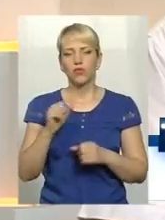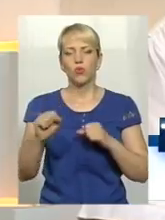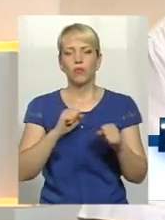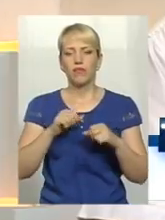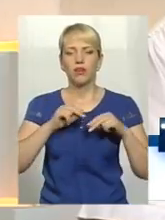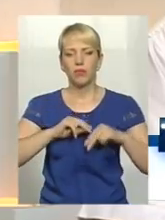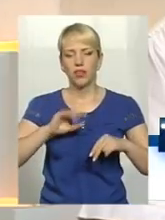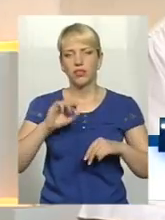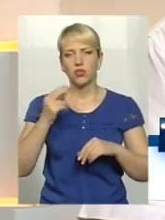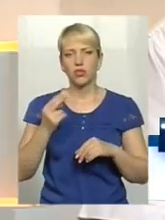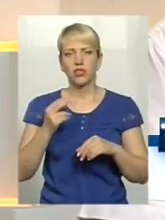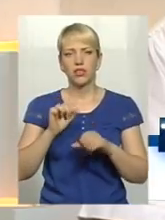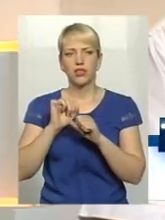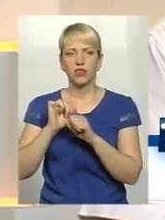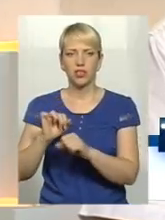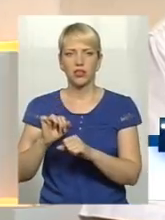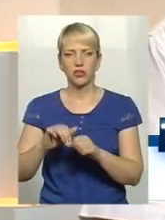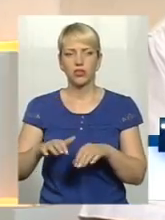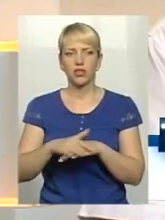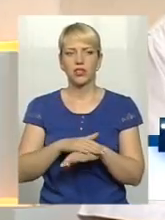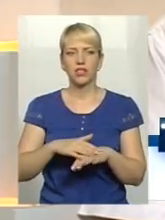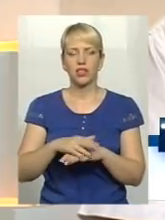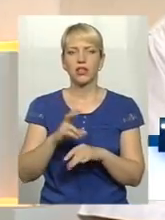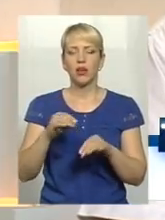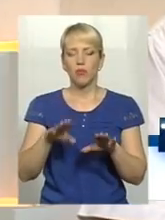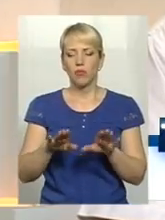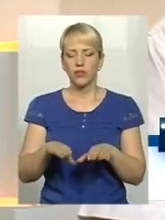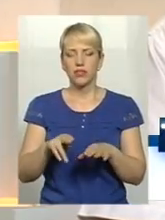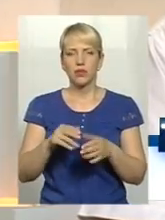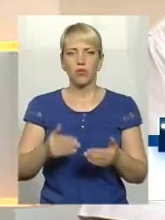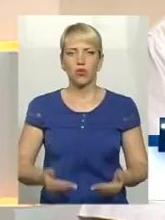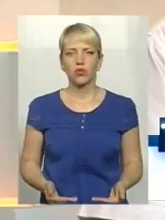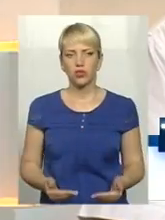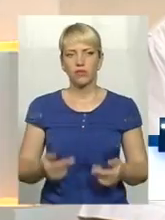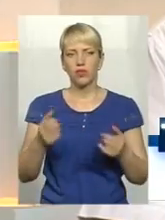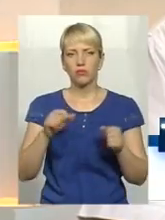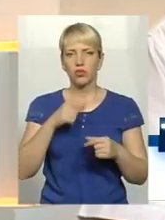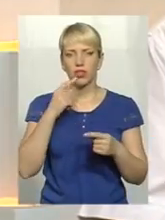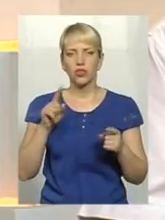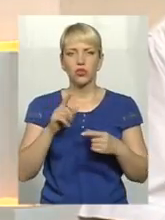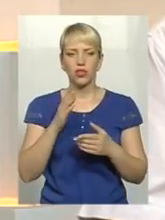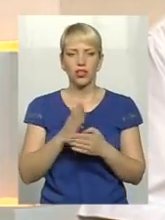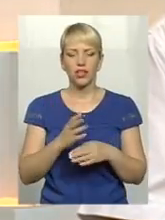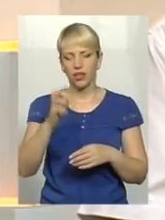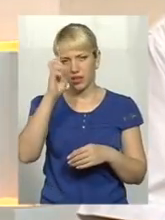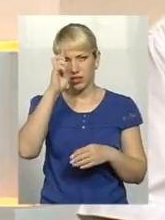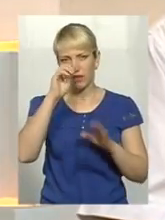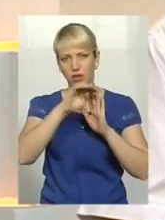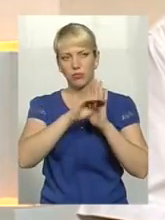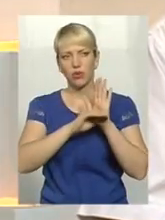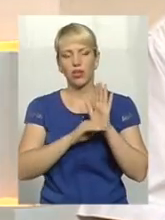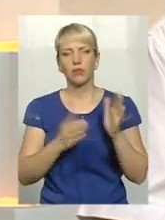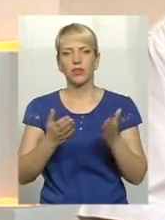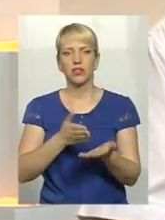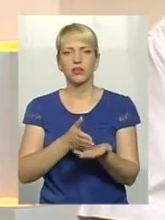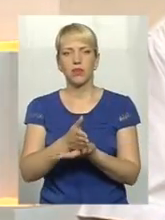райдержадміністрації міській конкомі за місце проживання. Сьогодні хочу зазначити, що є ряд державних програм, саме які